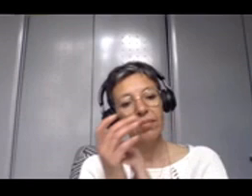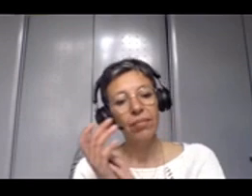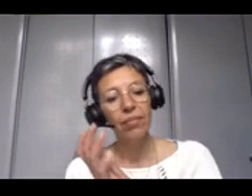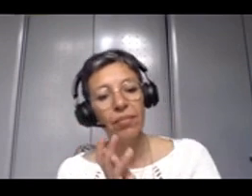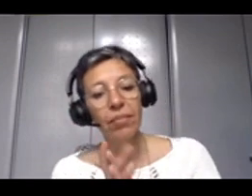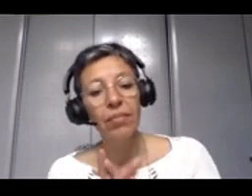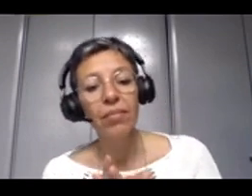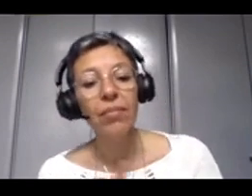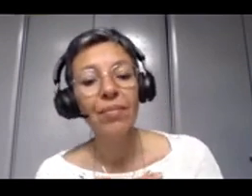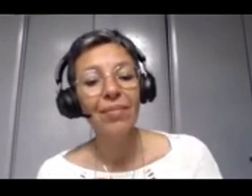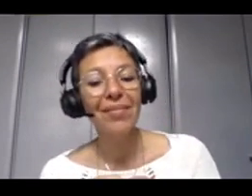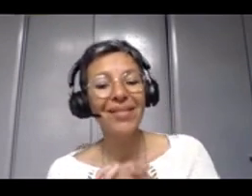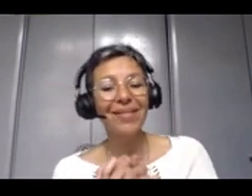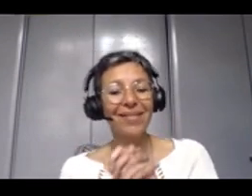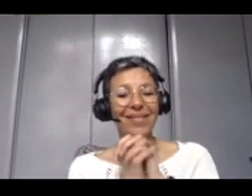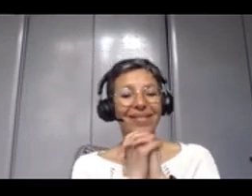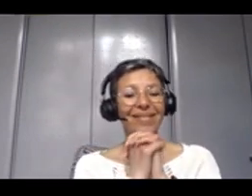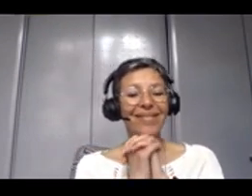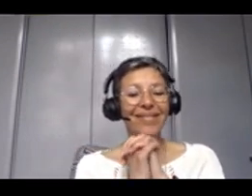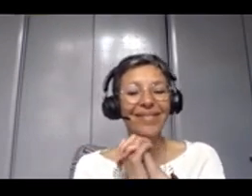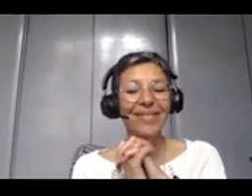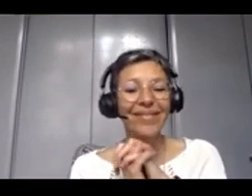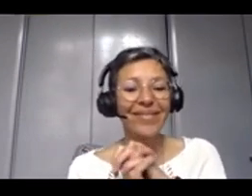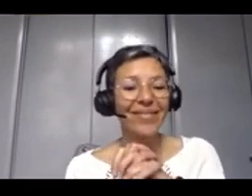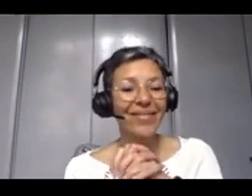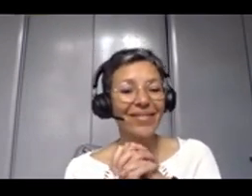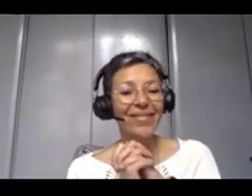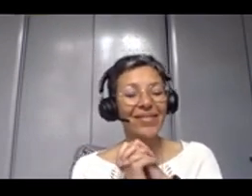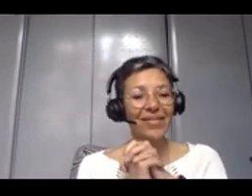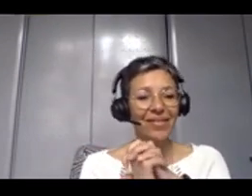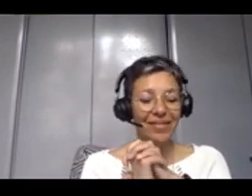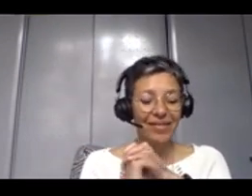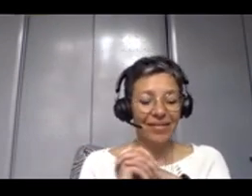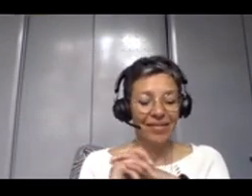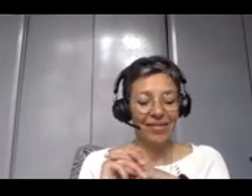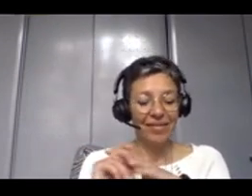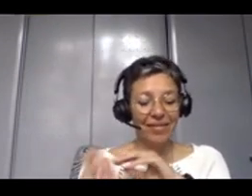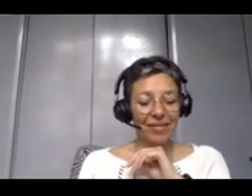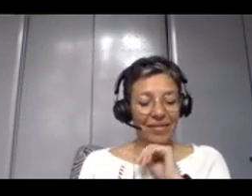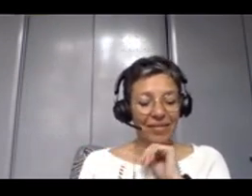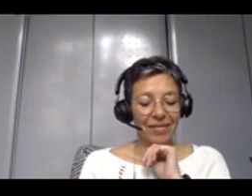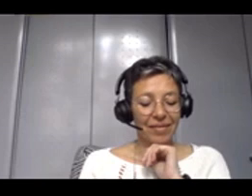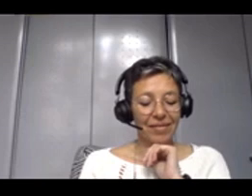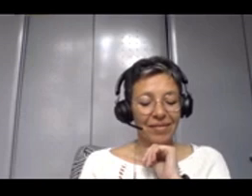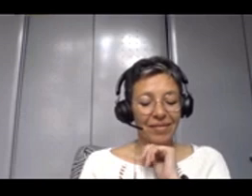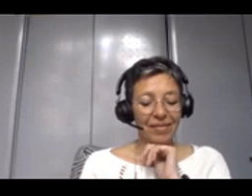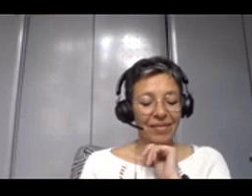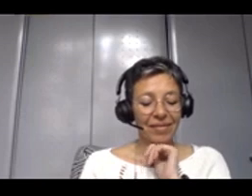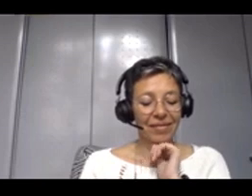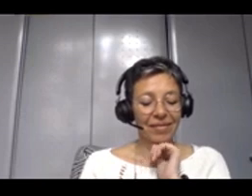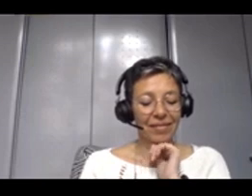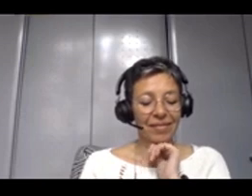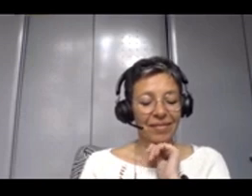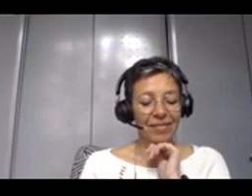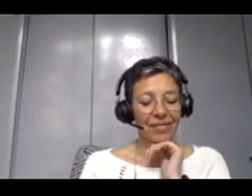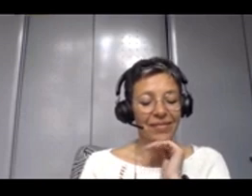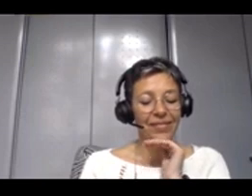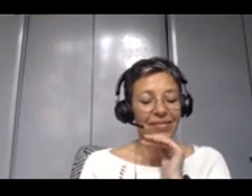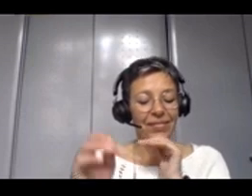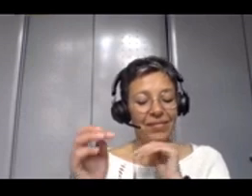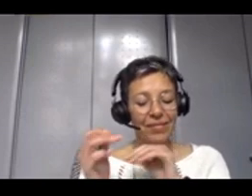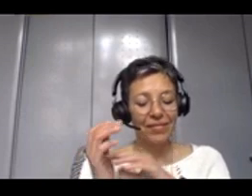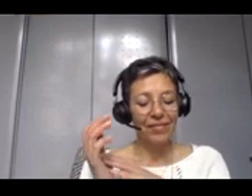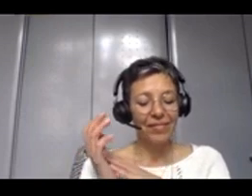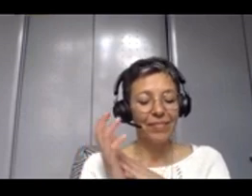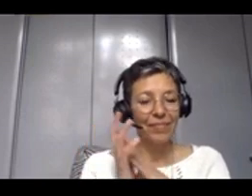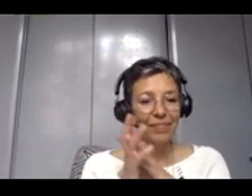Alors, je continue, je vais aller plus loin. Alors, la norme, elle ne présente pas dans ce sens-là. J'ai ramassé les choses pour essayer d'en